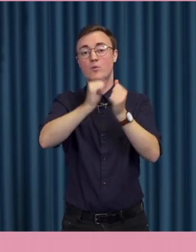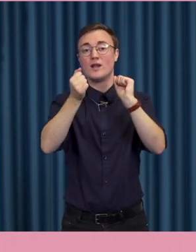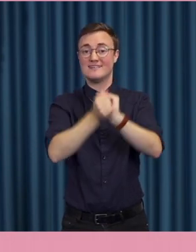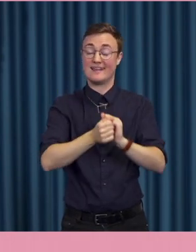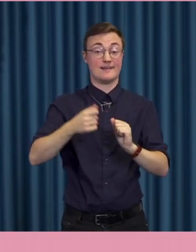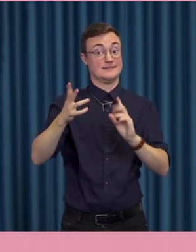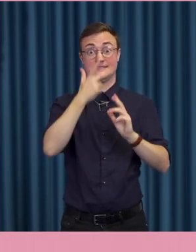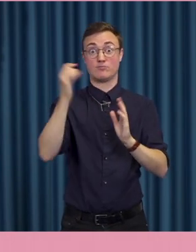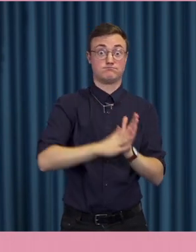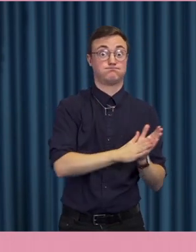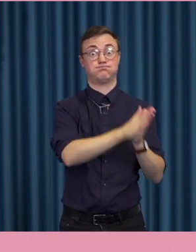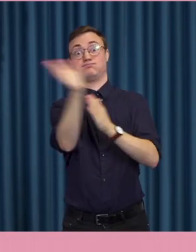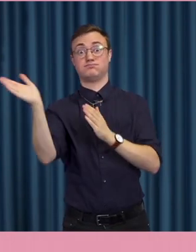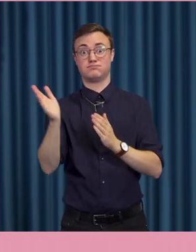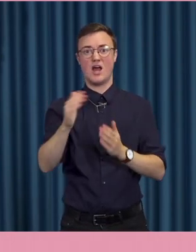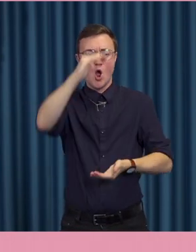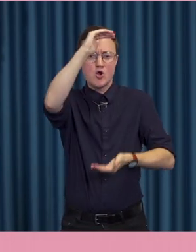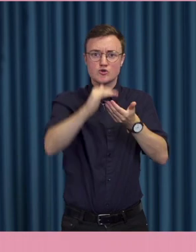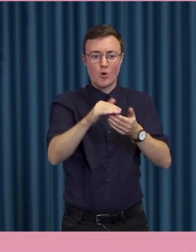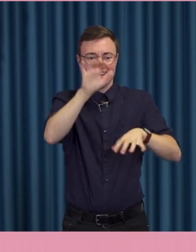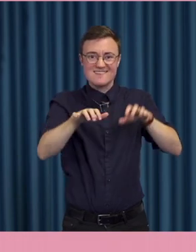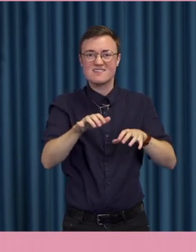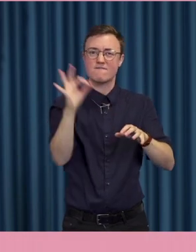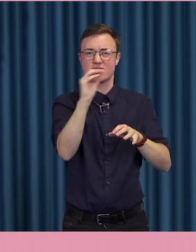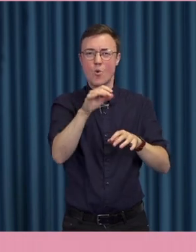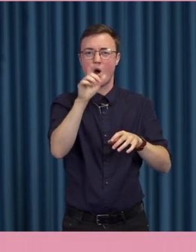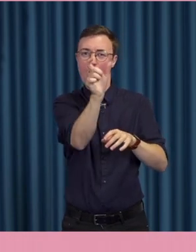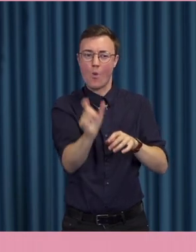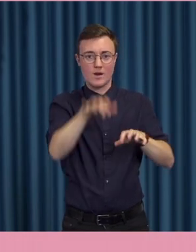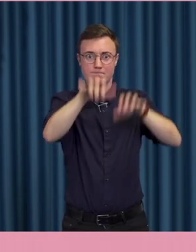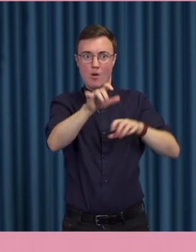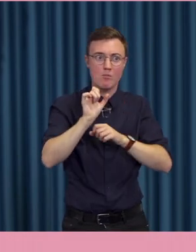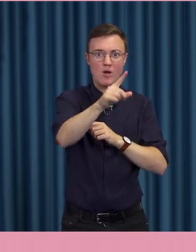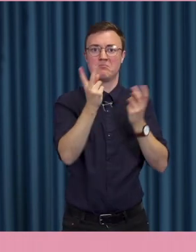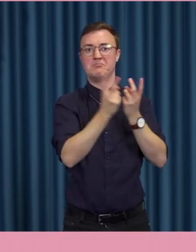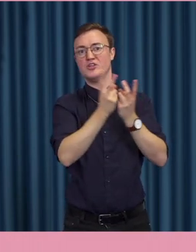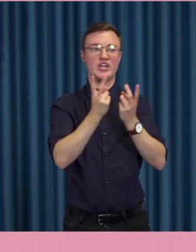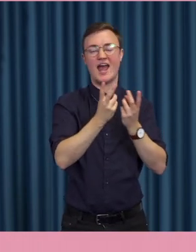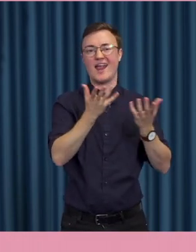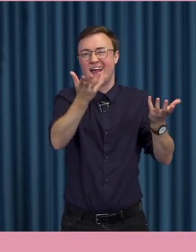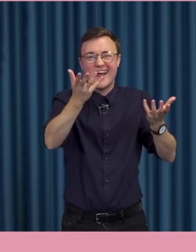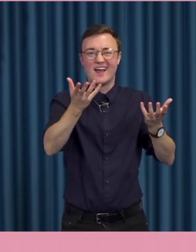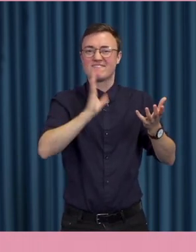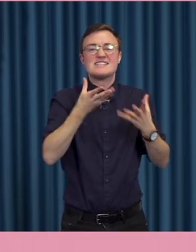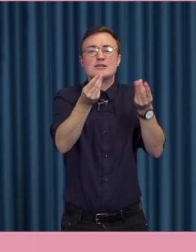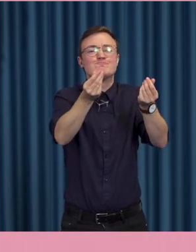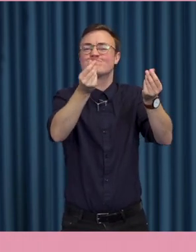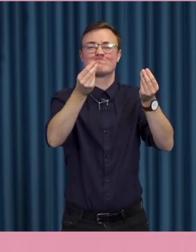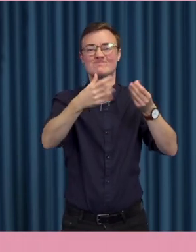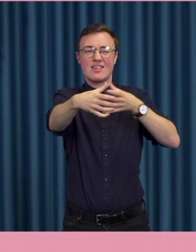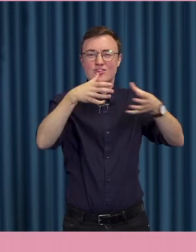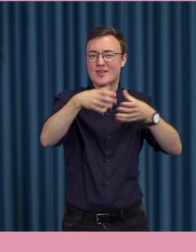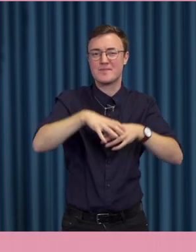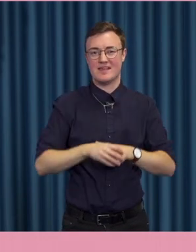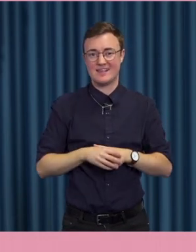fysisk avlägsenhet sänker trösklarna för råhet. I en undersökning från internetsstiftelsen från 2018 var det en dryg